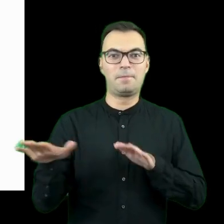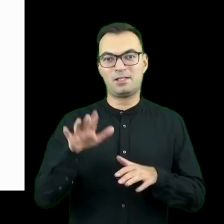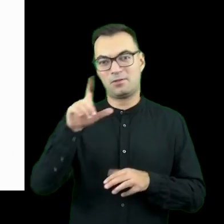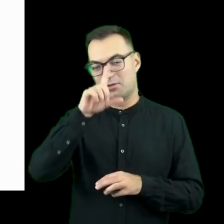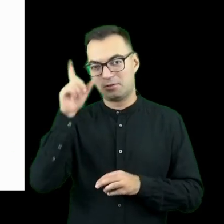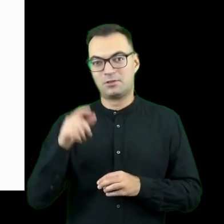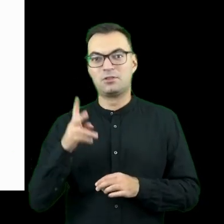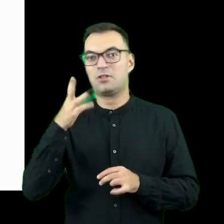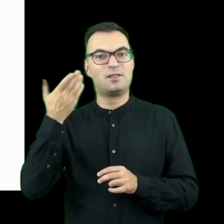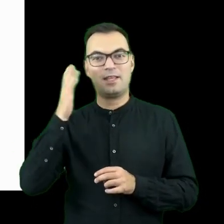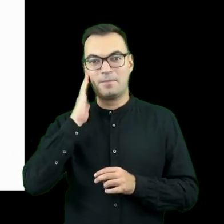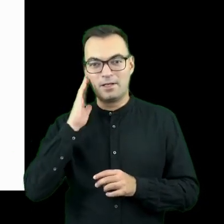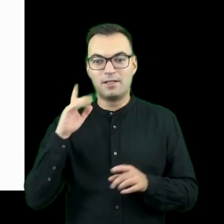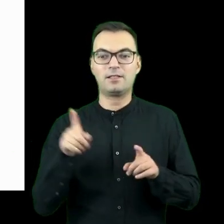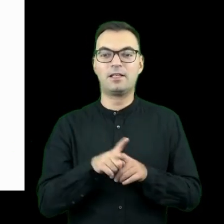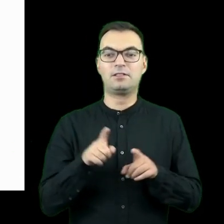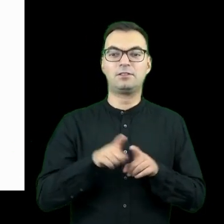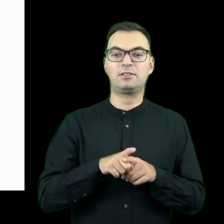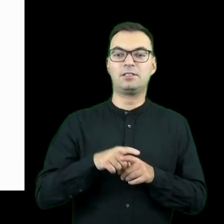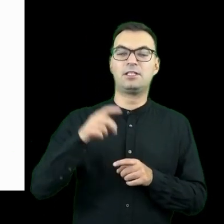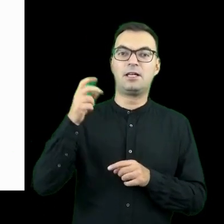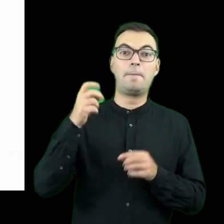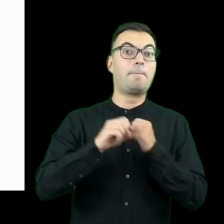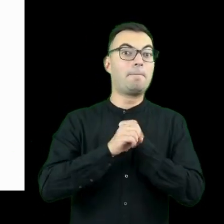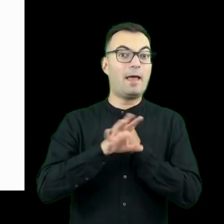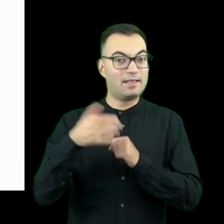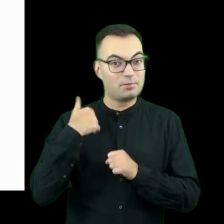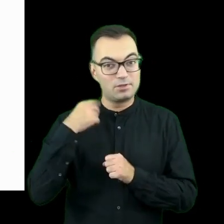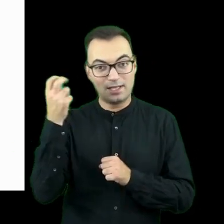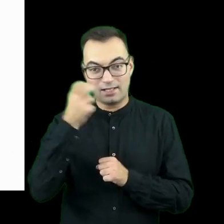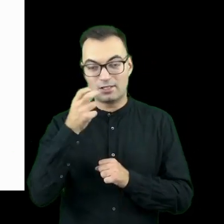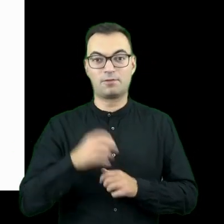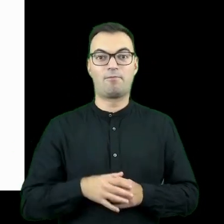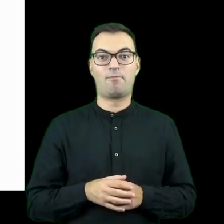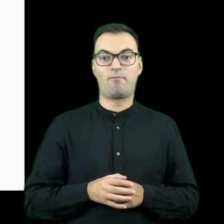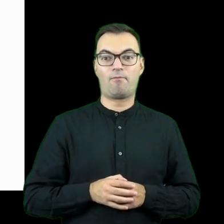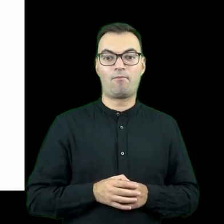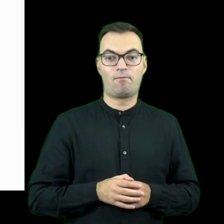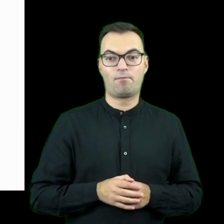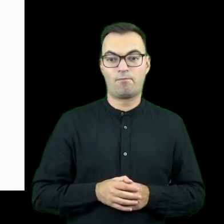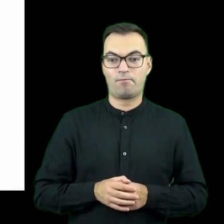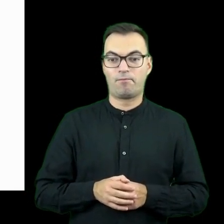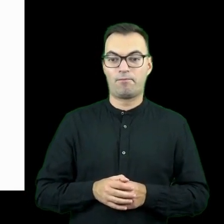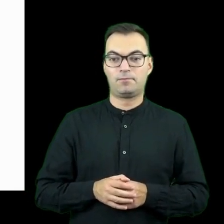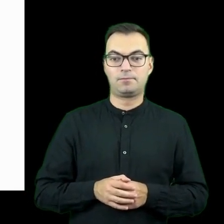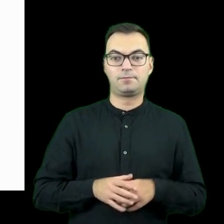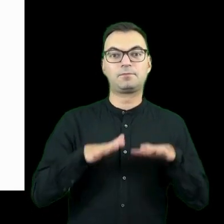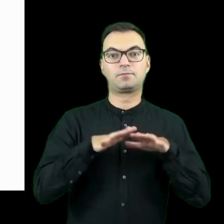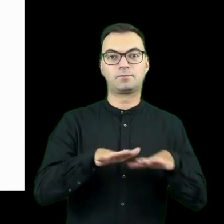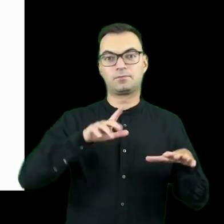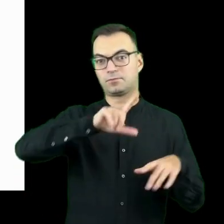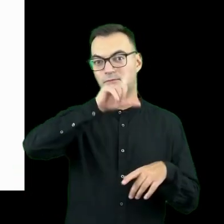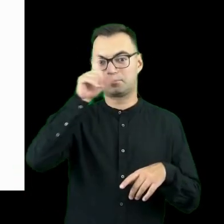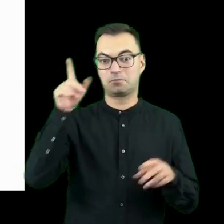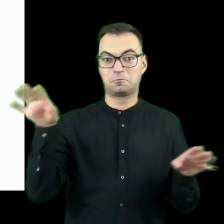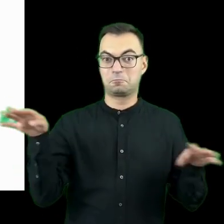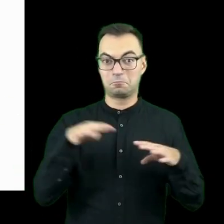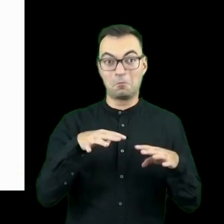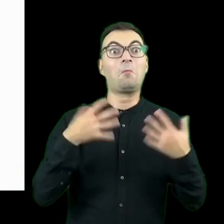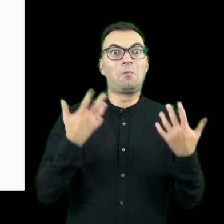lokalnych, nie mieszkających, jak i potem zainteresowaniem mediów. Wiele innych osób stało się,